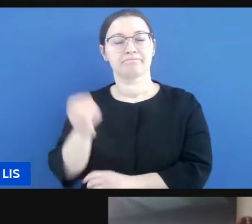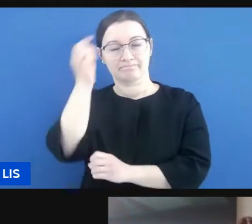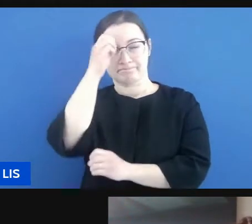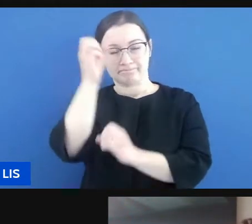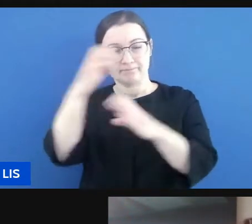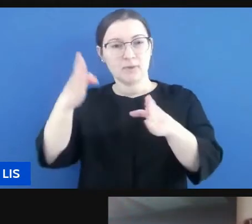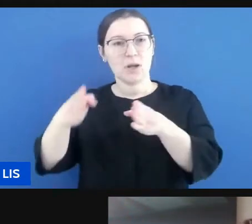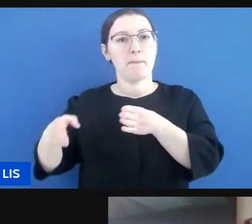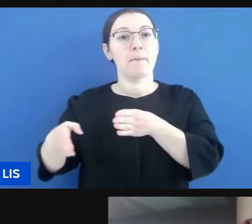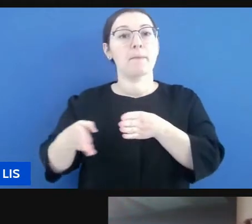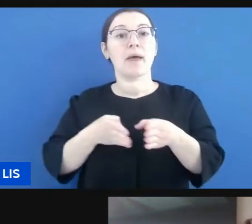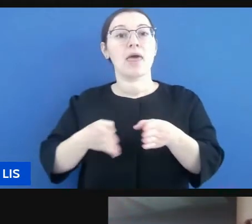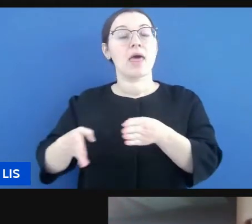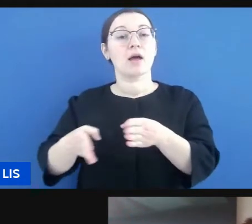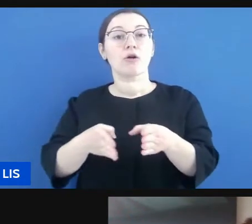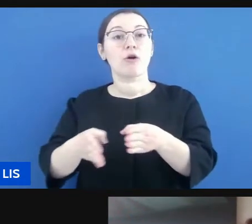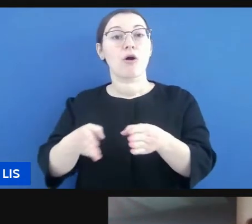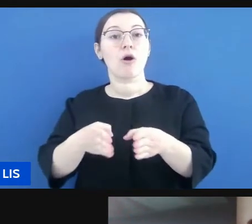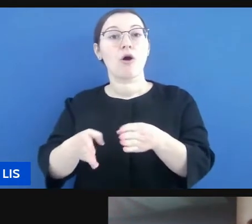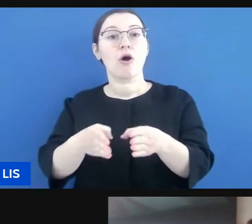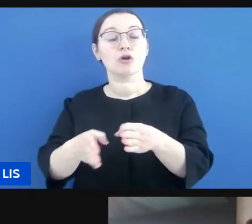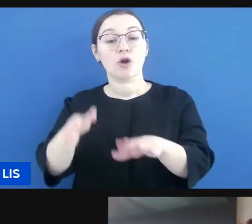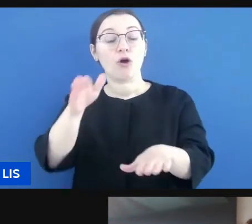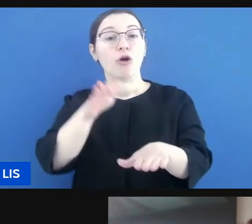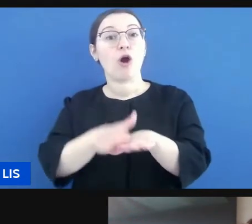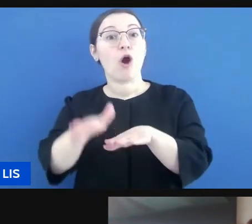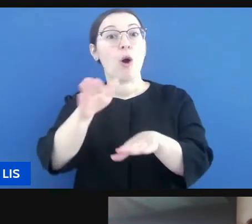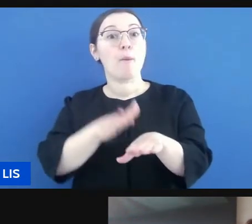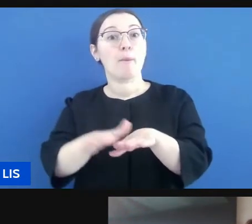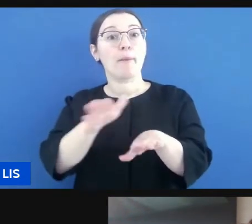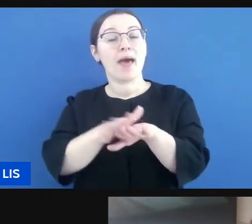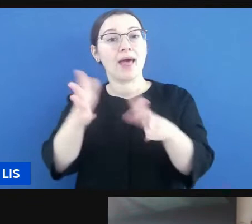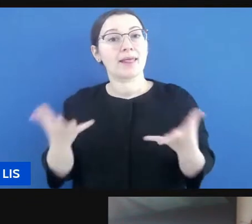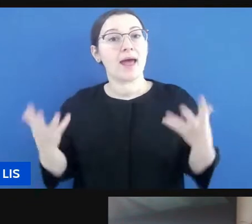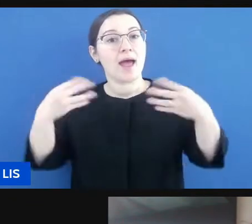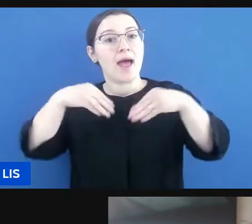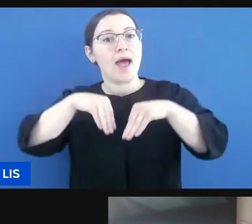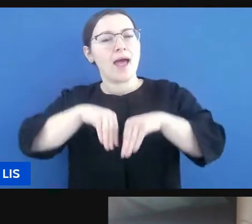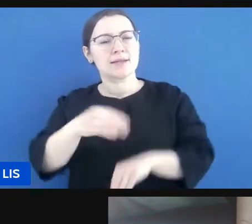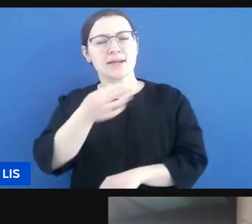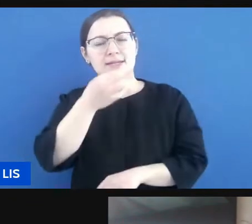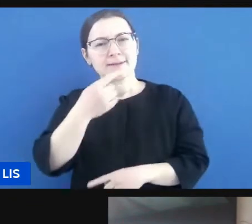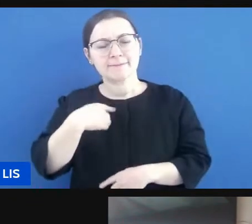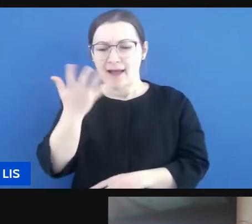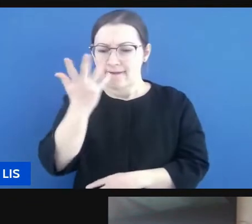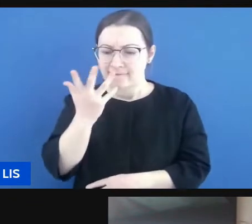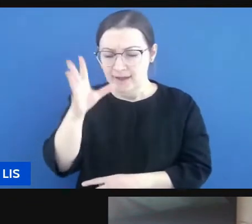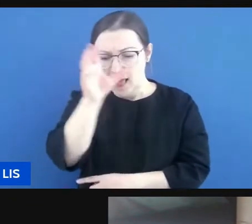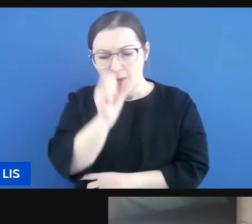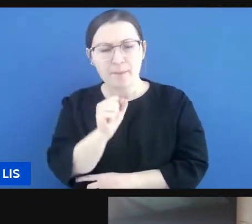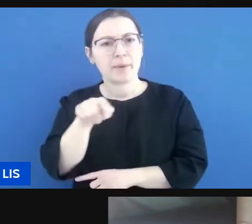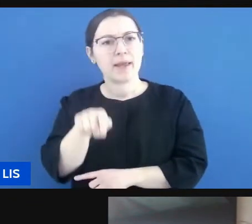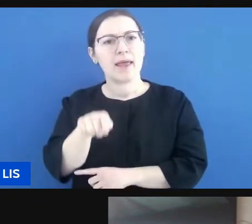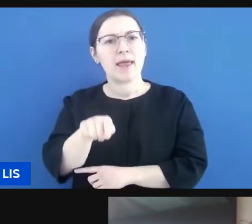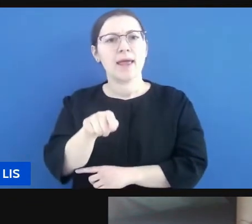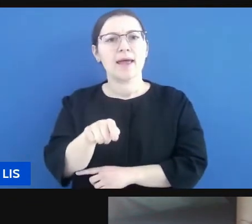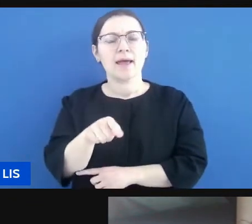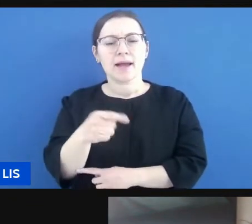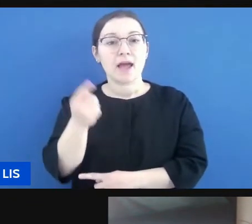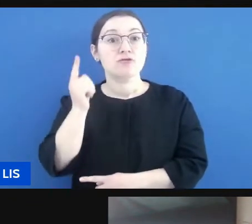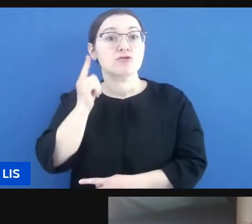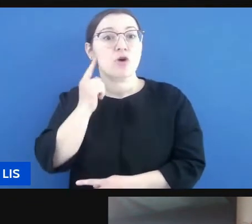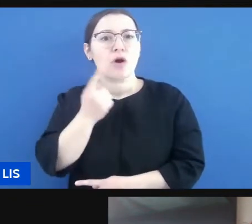acquisizione di competenza ovvero di riuscire a capire effettivamente che cosa sia la